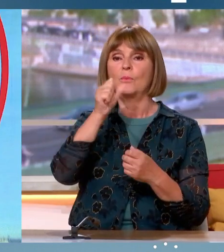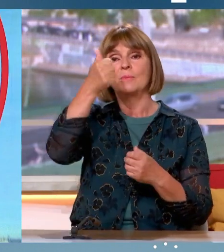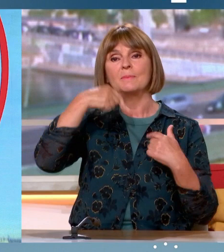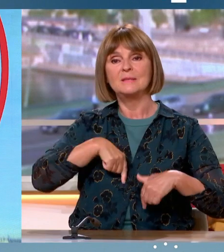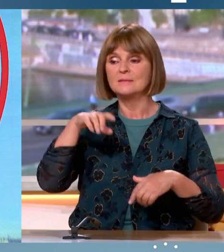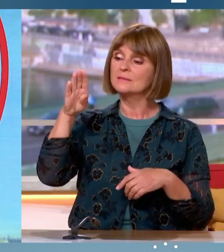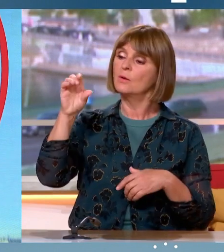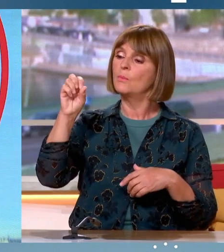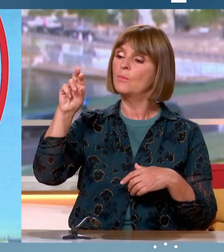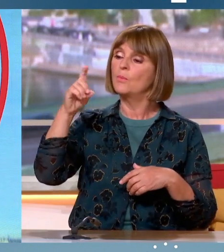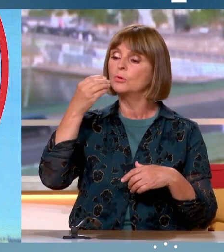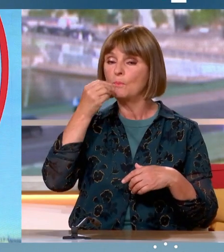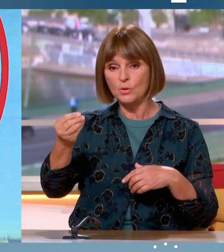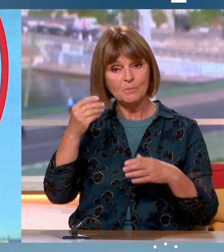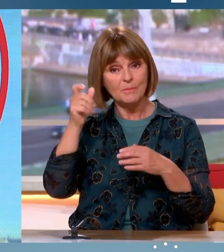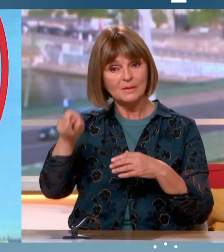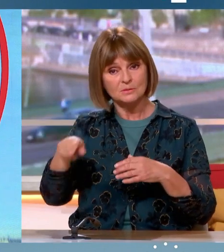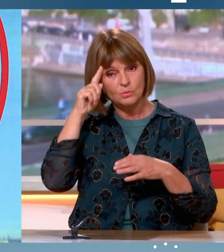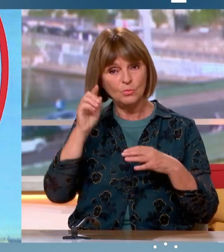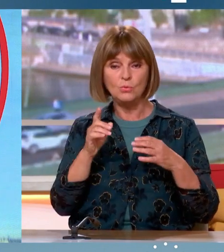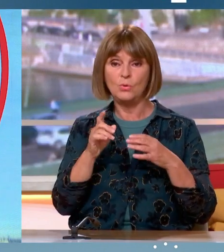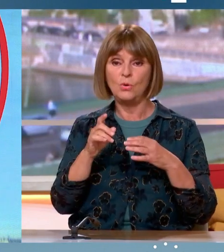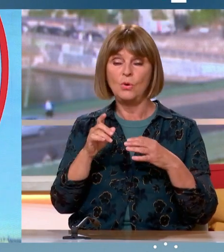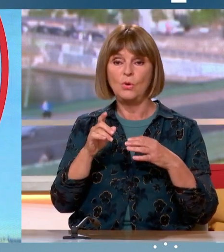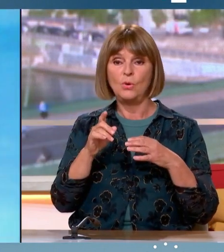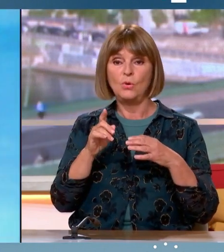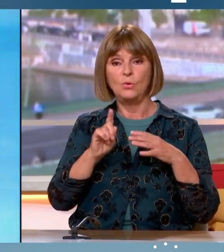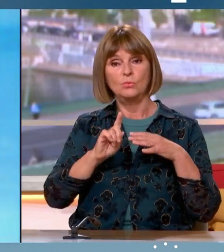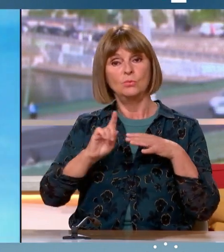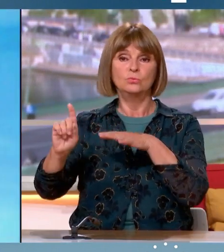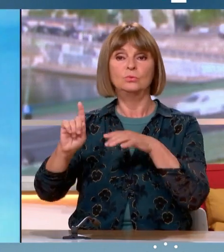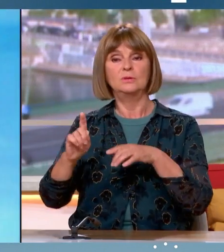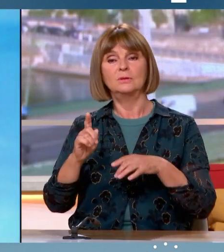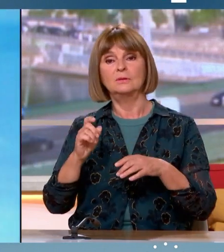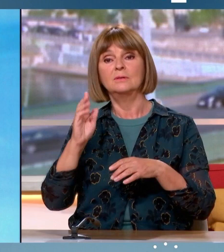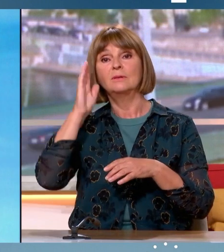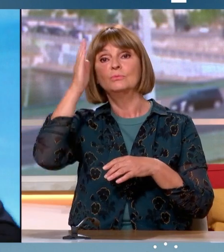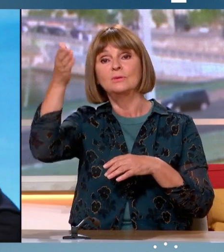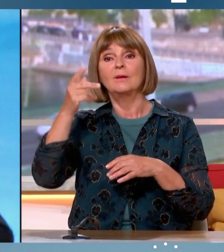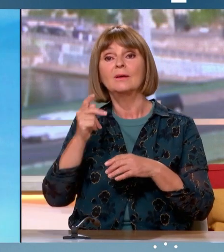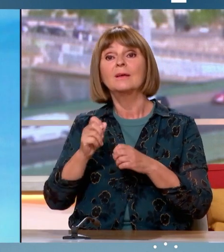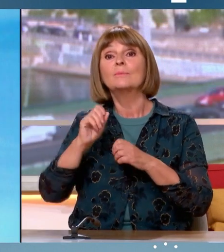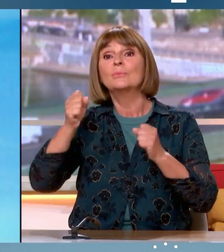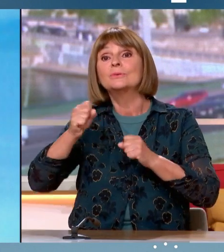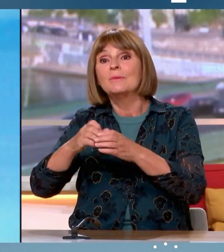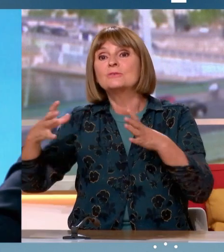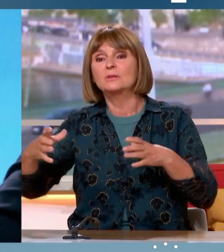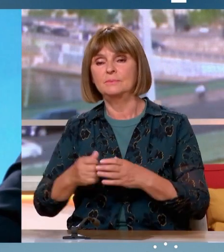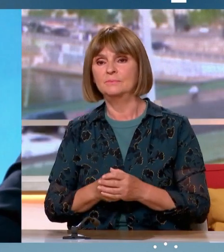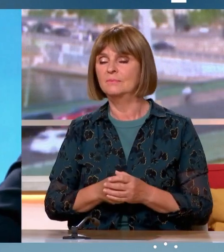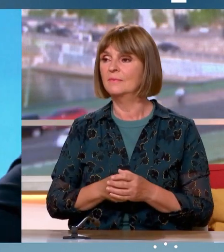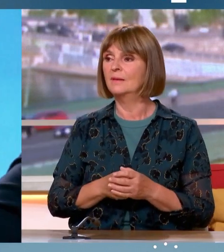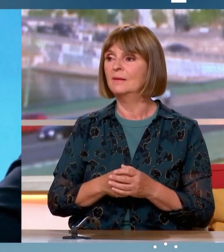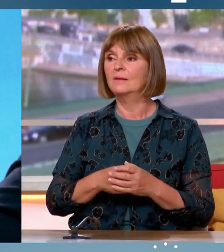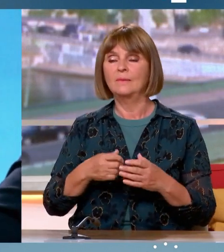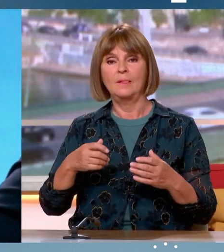est la bonne personne pour conduire cette future éventuelle majorité et pour vendre du rêve ou pas vendre du rêve Vous vous rendez compte de que vous dites ? Est-ce qu'on a quelqu'un qui serait